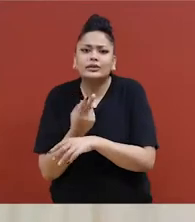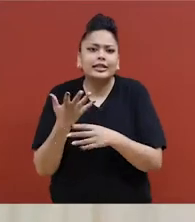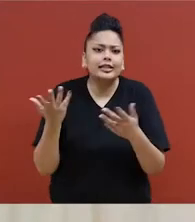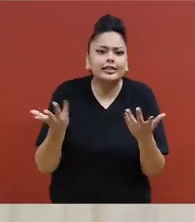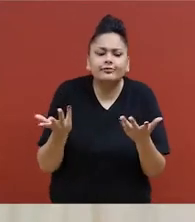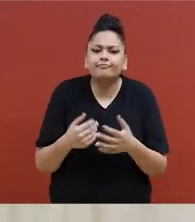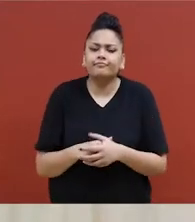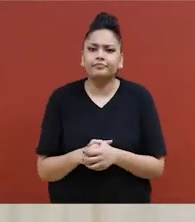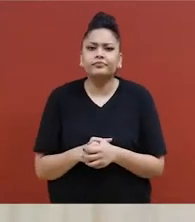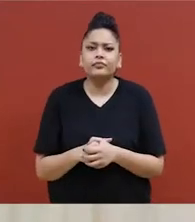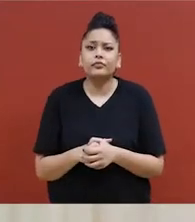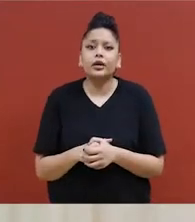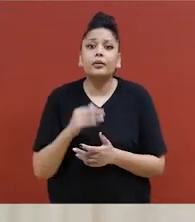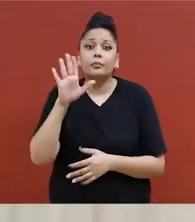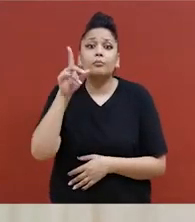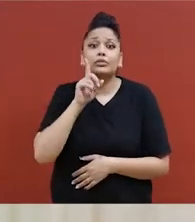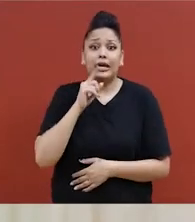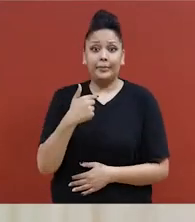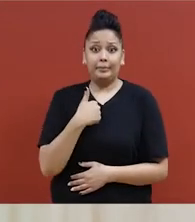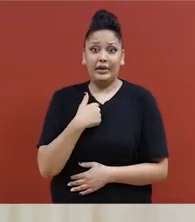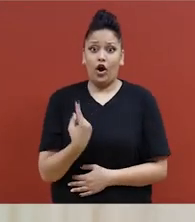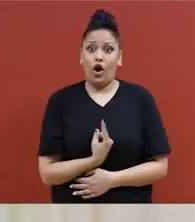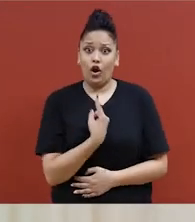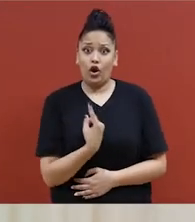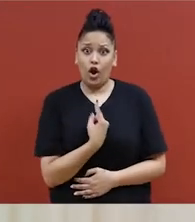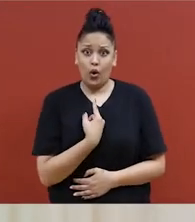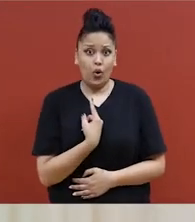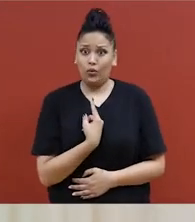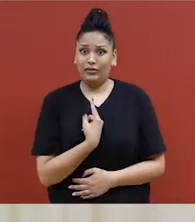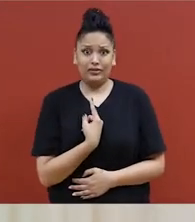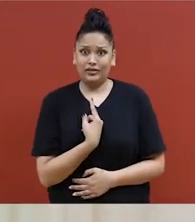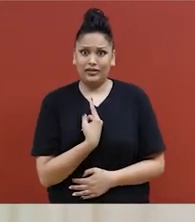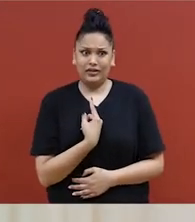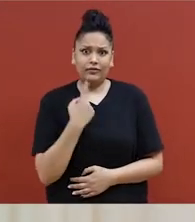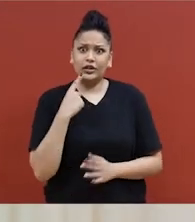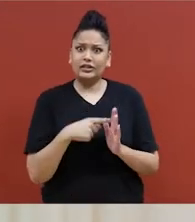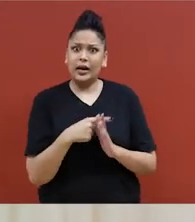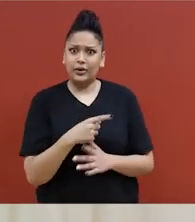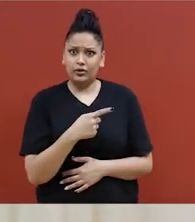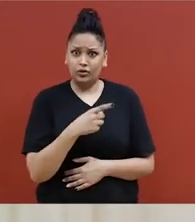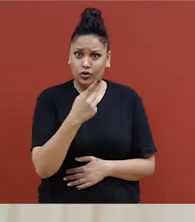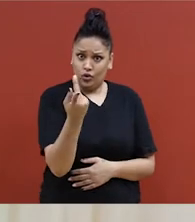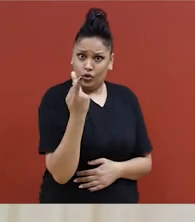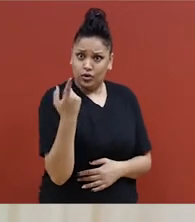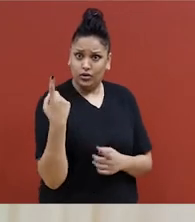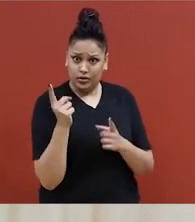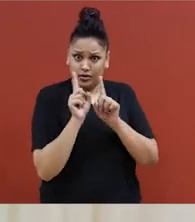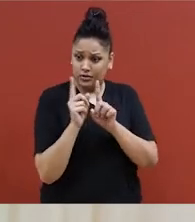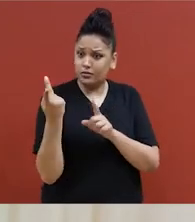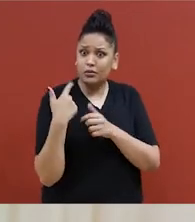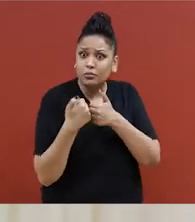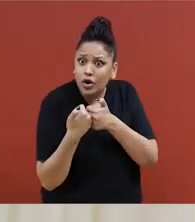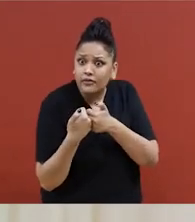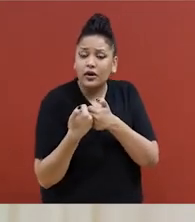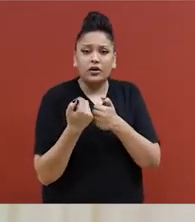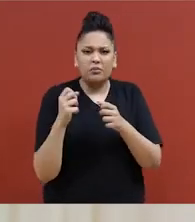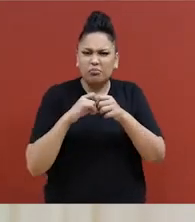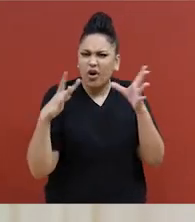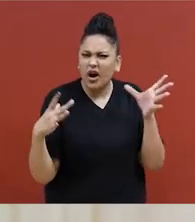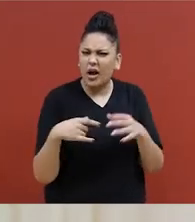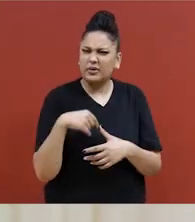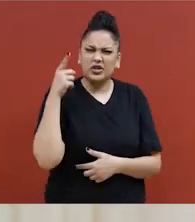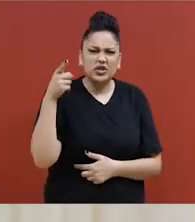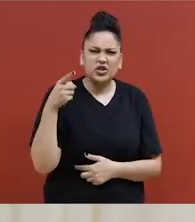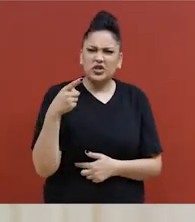avoir à faire. Disons que je suis seule. Disons que j'ai rompu avec une personne il y a quelques mois et disons qu ne le prend pas bien.